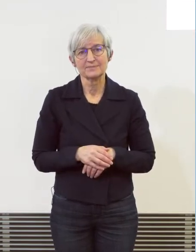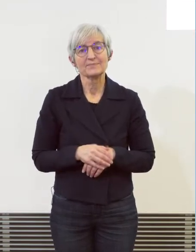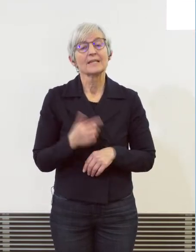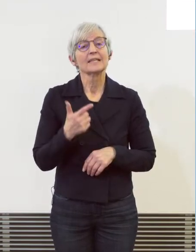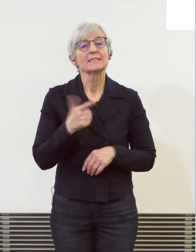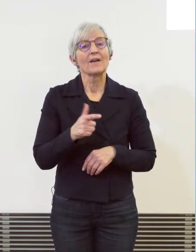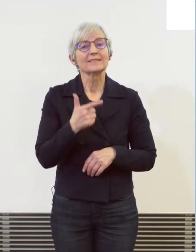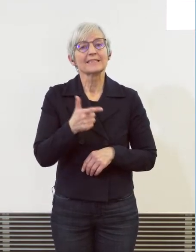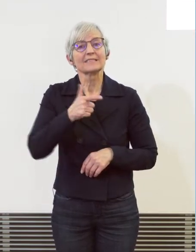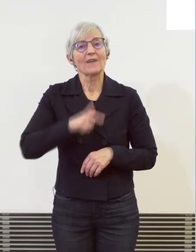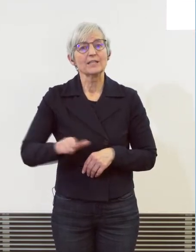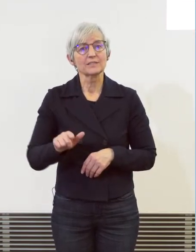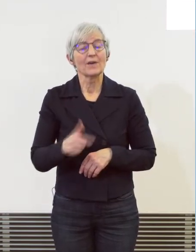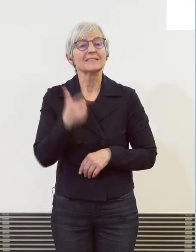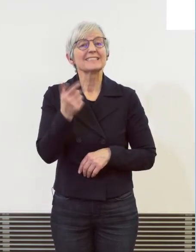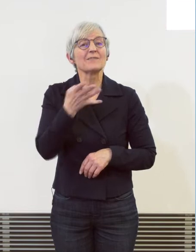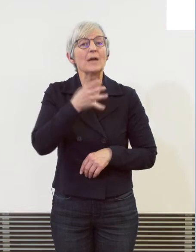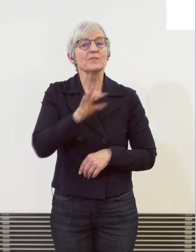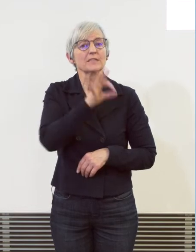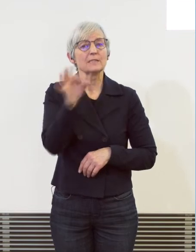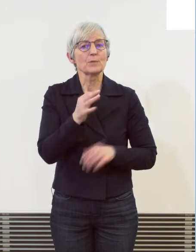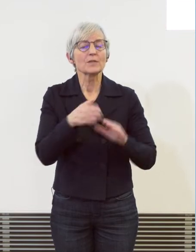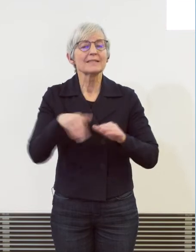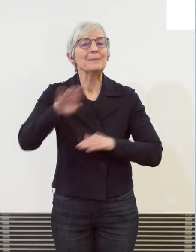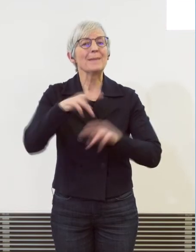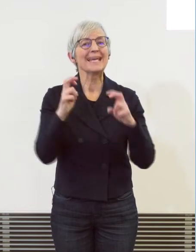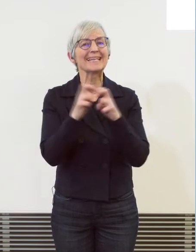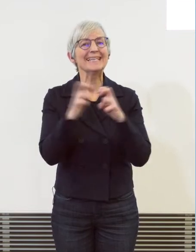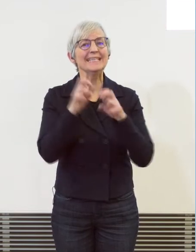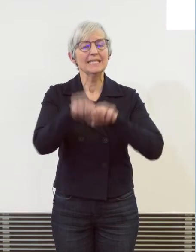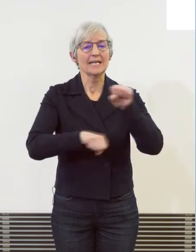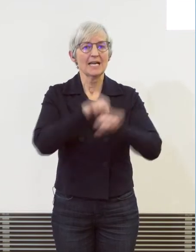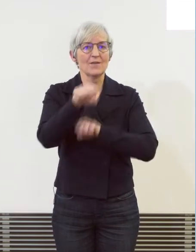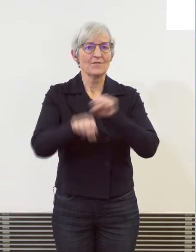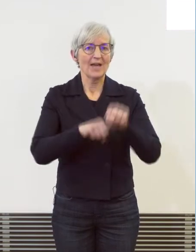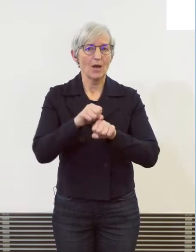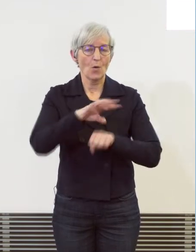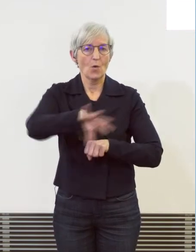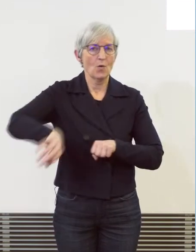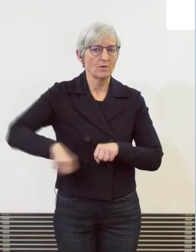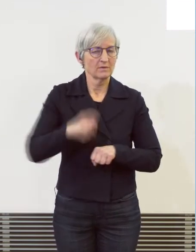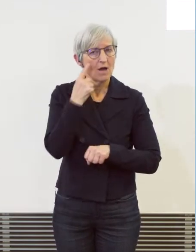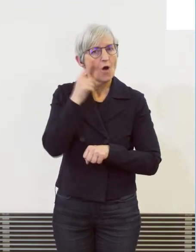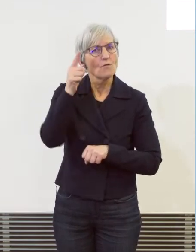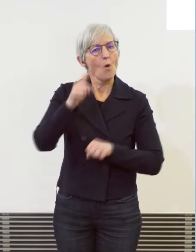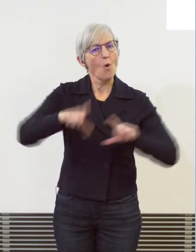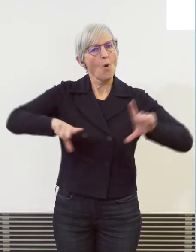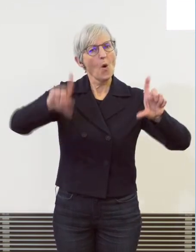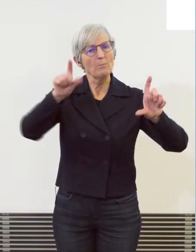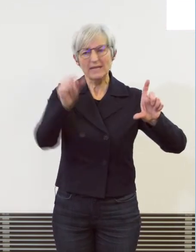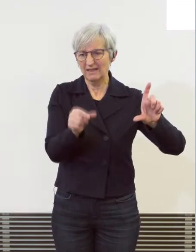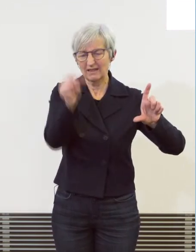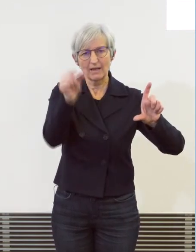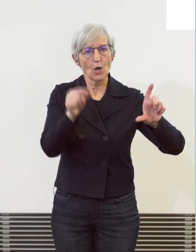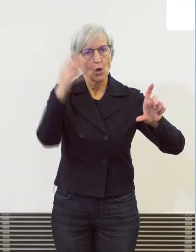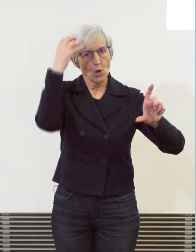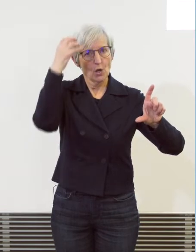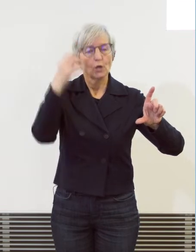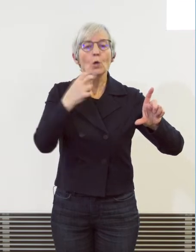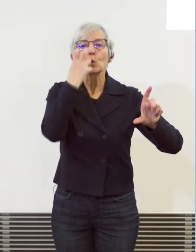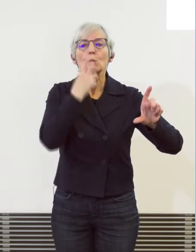42% mehr E-Bikes entwendet worden. Ihr seht das in der Grafik grün dargestellt. Mit rund